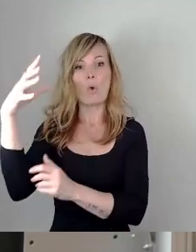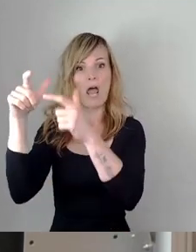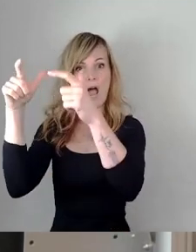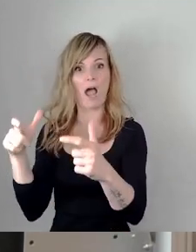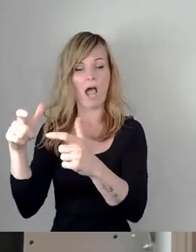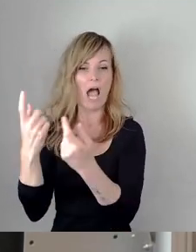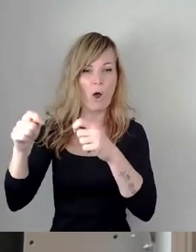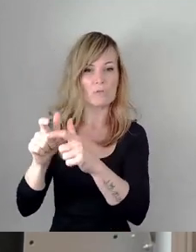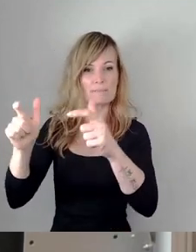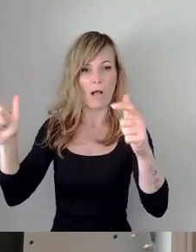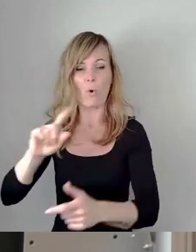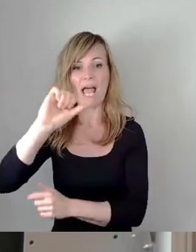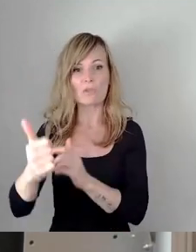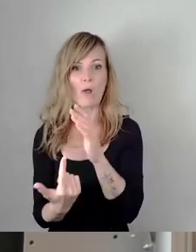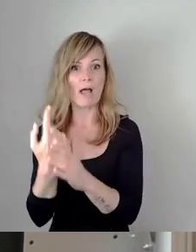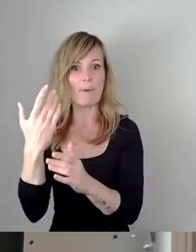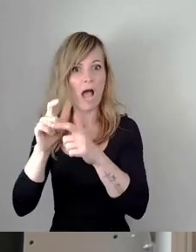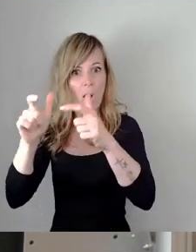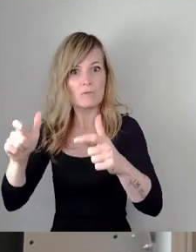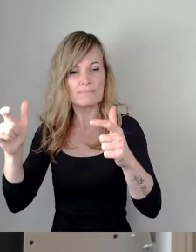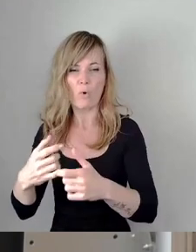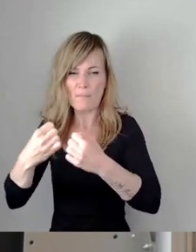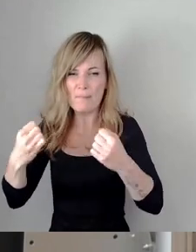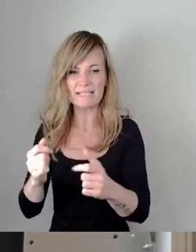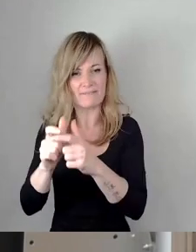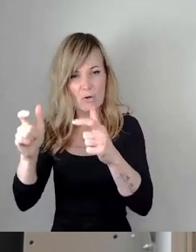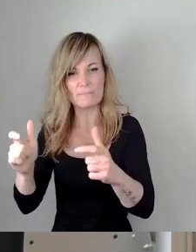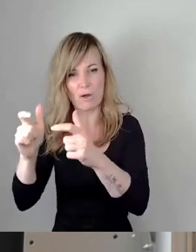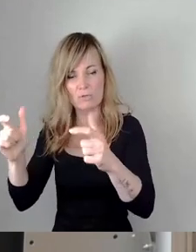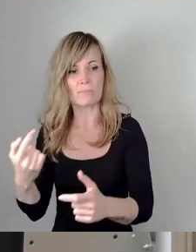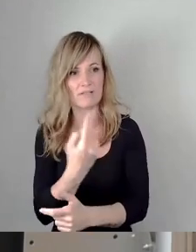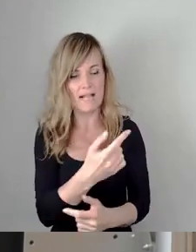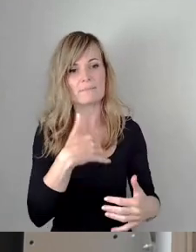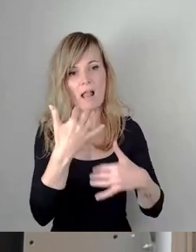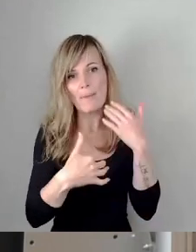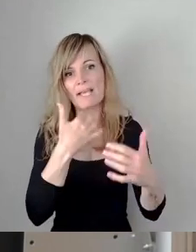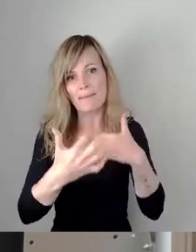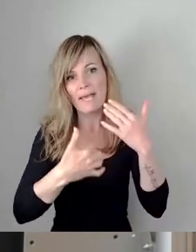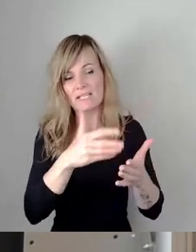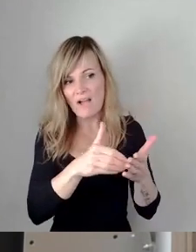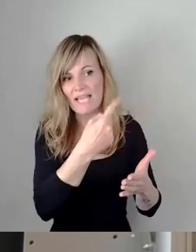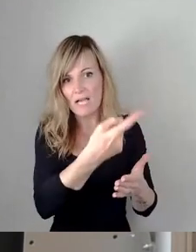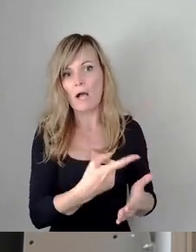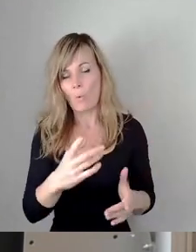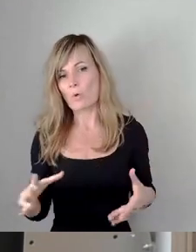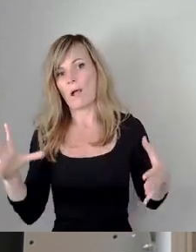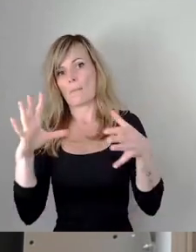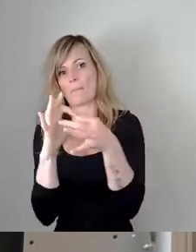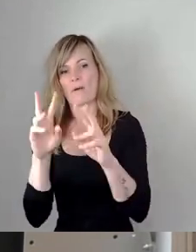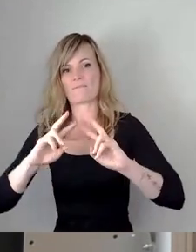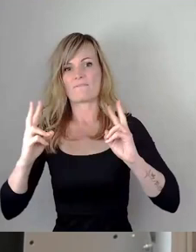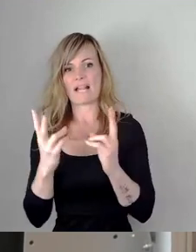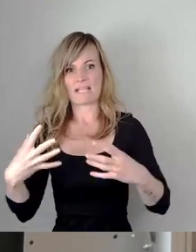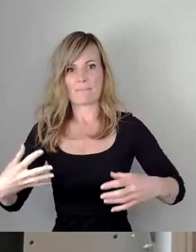erneuerbar ausbauen. Und Sie können jetzt überlegen, ob Sie weiter Ihre Legenden erzählen oder ob Sie irgendwie den Anschluss an die Weltgemeinschaft finden.